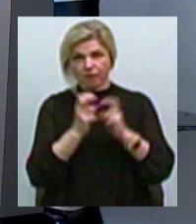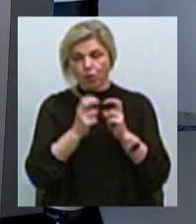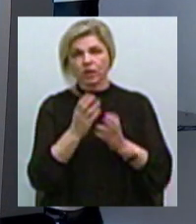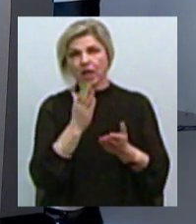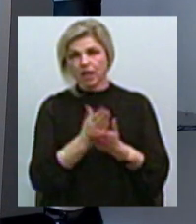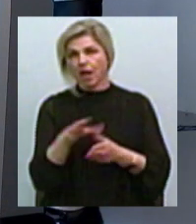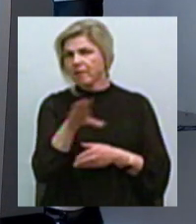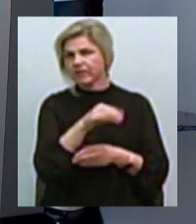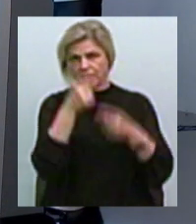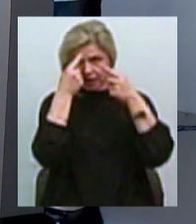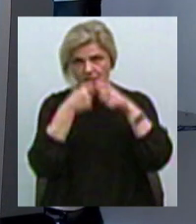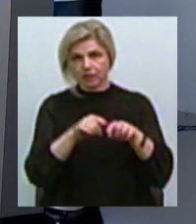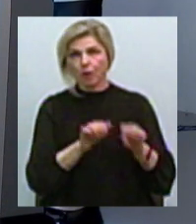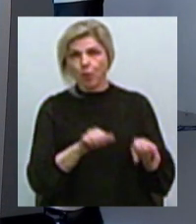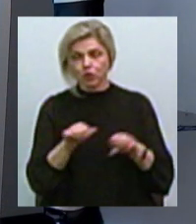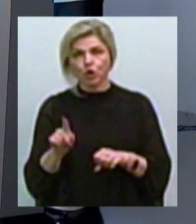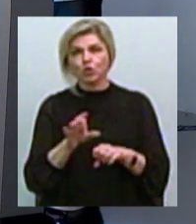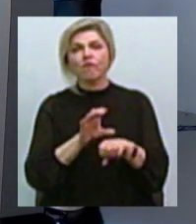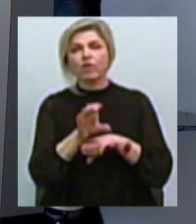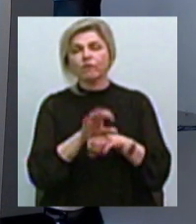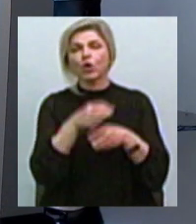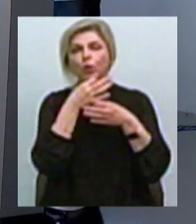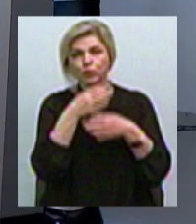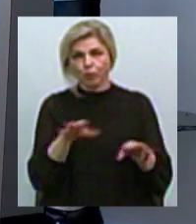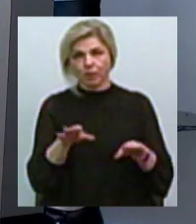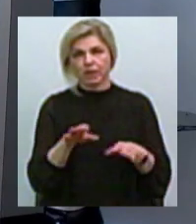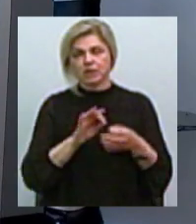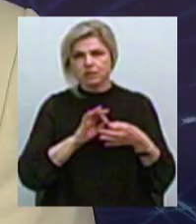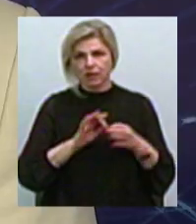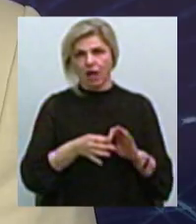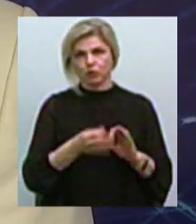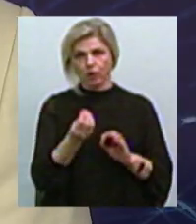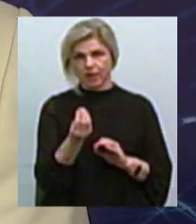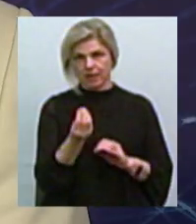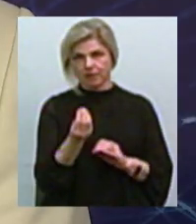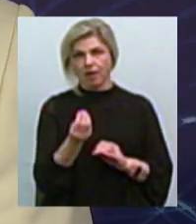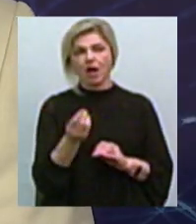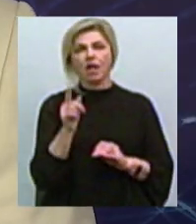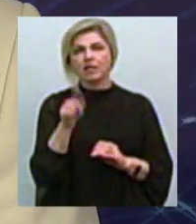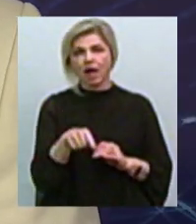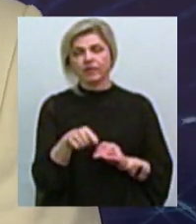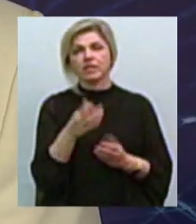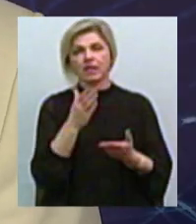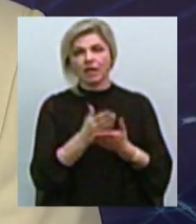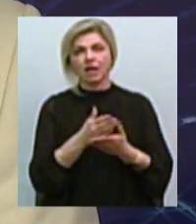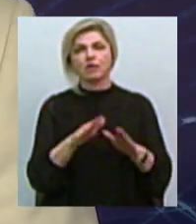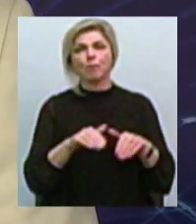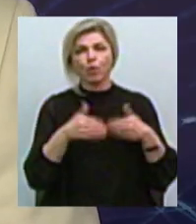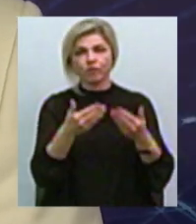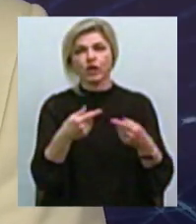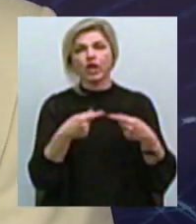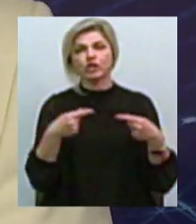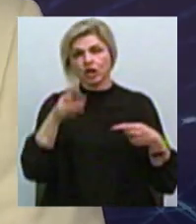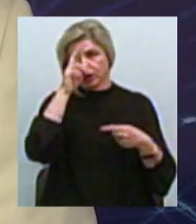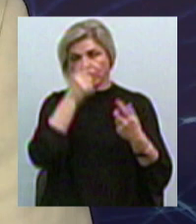технічні можливості для того, щоб виготовити будь-якої складності грошові одиниці Навіть я знаю, що є там пропозиції інших держав